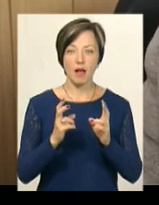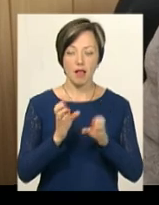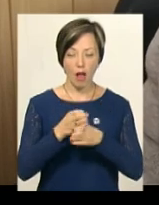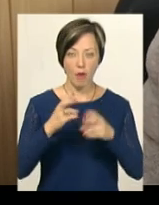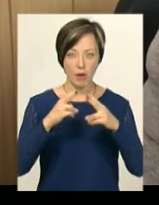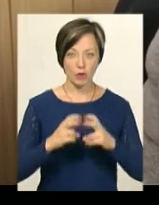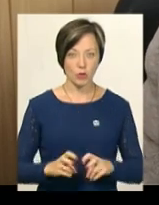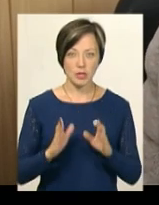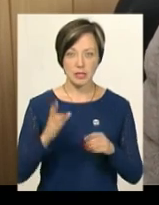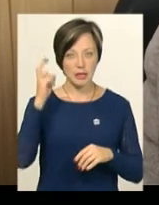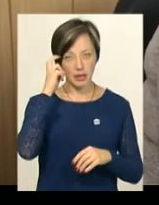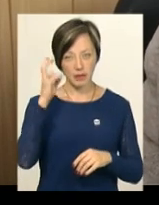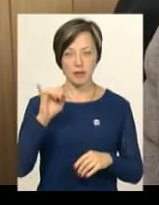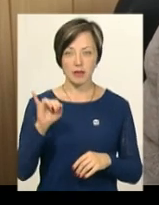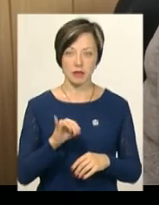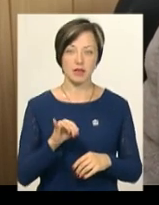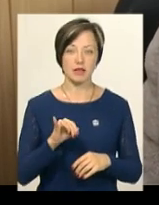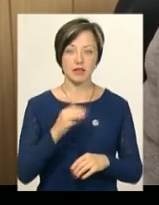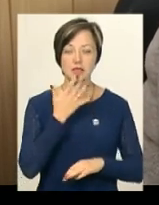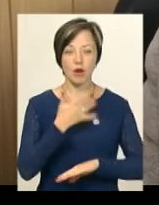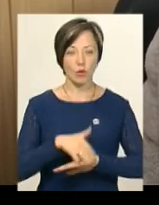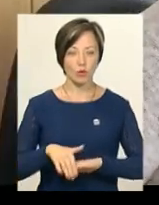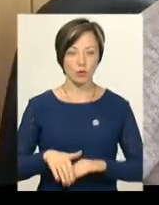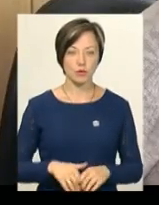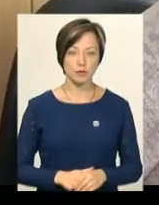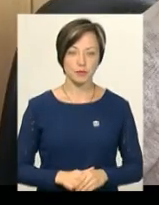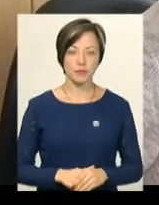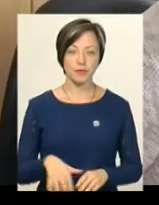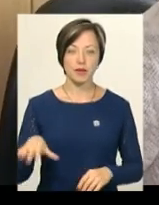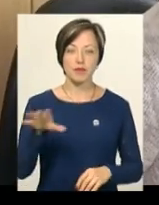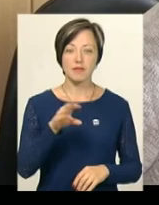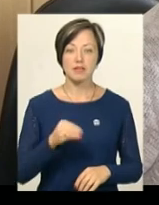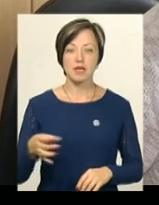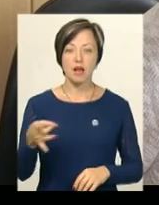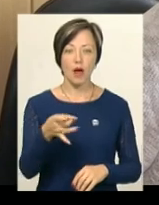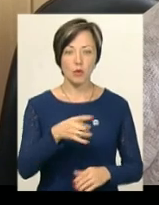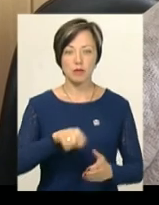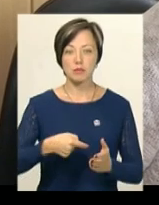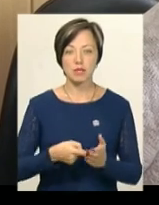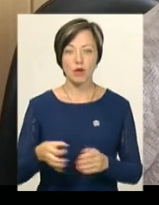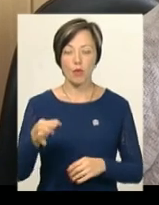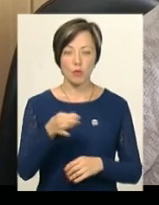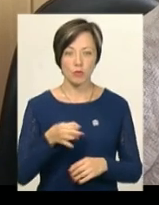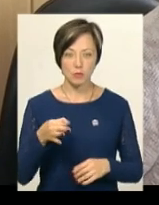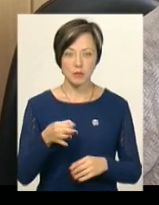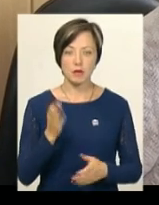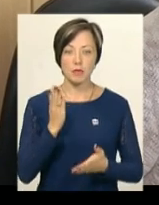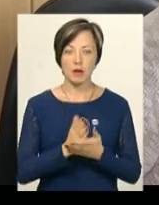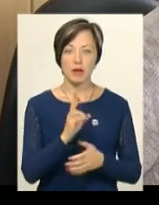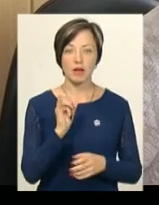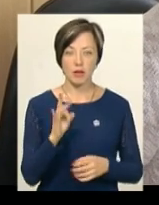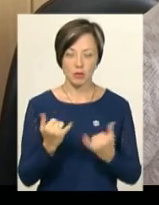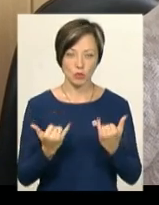не тільки Києва, але й за кордоном. Усі райони і міста області вражені коренно